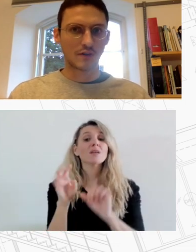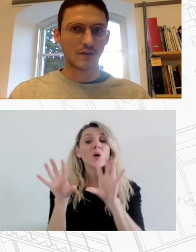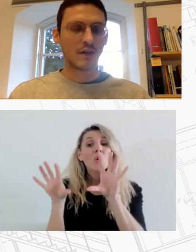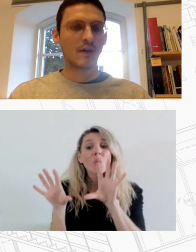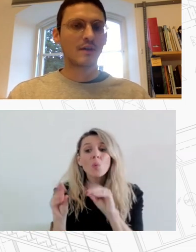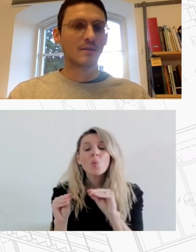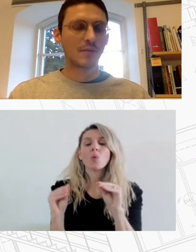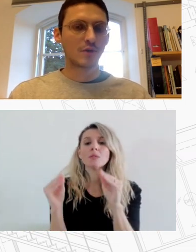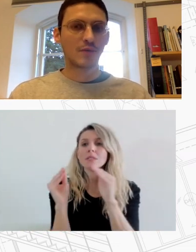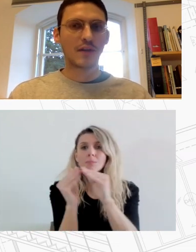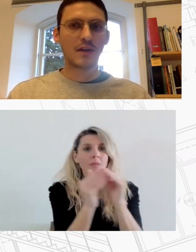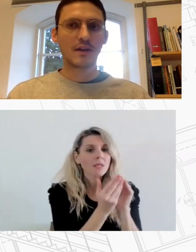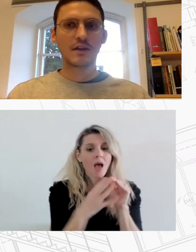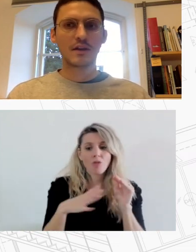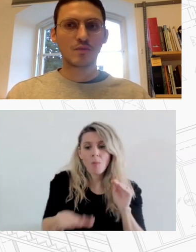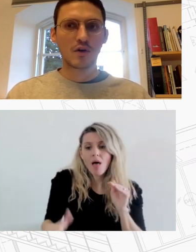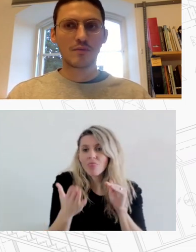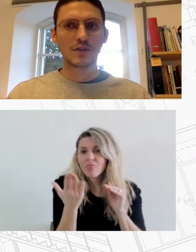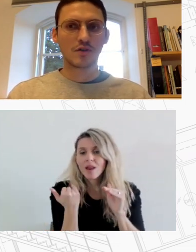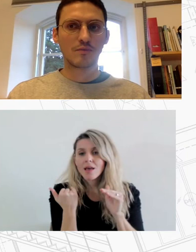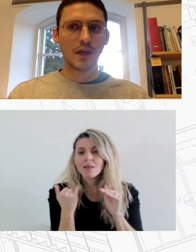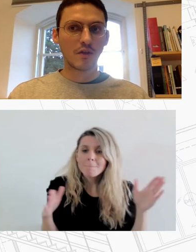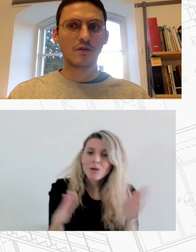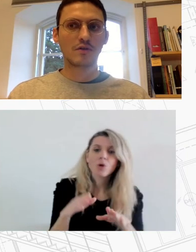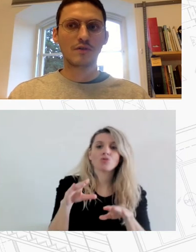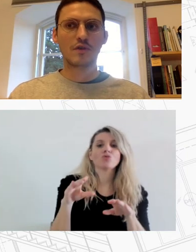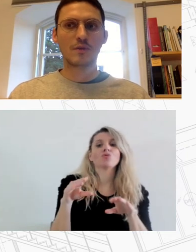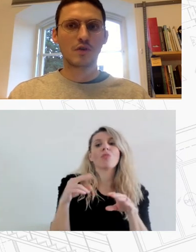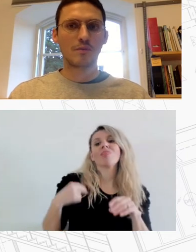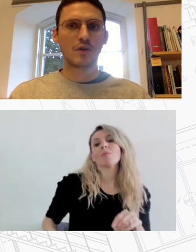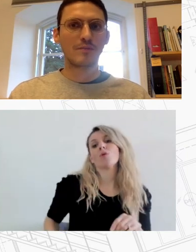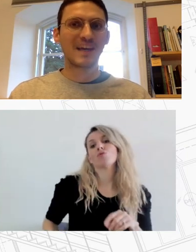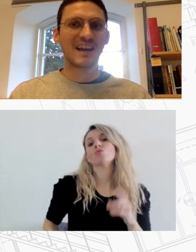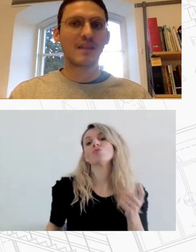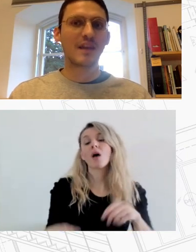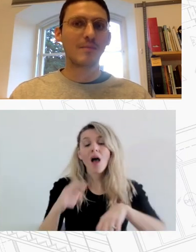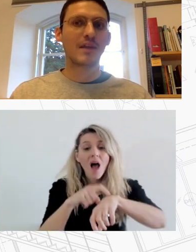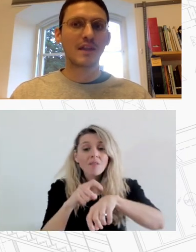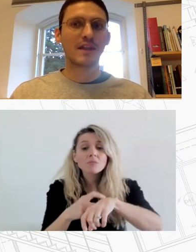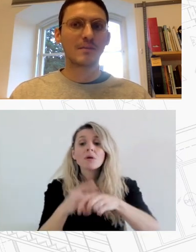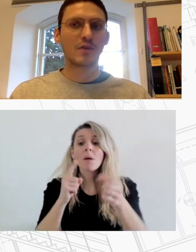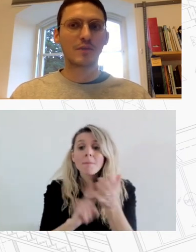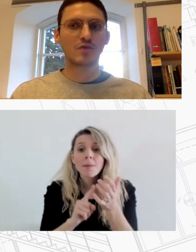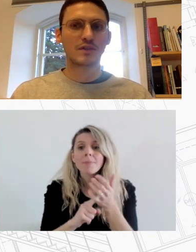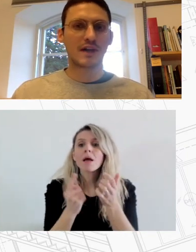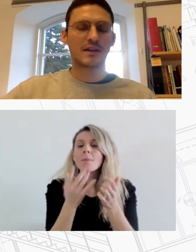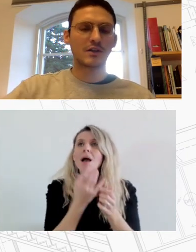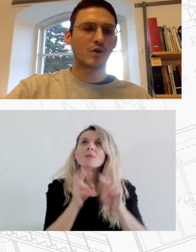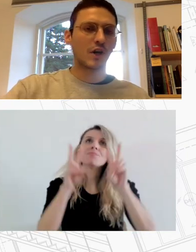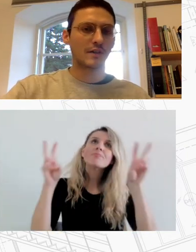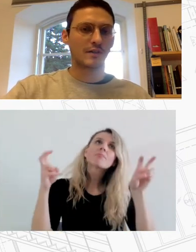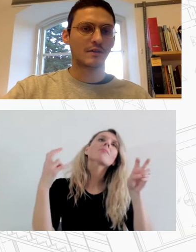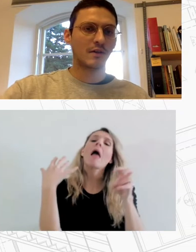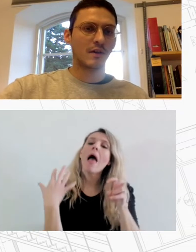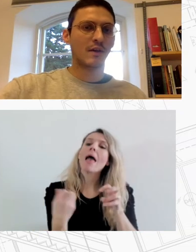χώρας σε μια προσπάθεια να ανοίξουμε ρογμές τον μύθο σύμφωνα με τον οποίο οι μικροί δήμοι δεν αντιμετωπίζουν εστεγαστικές